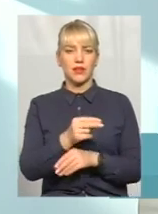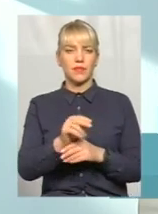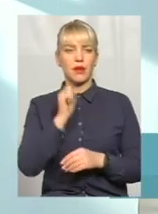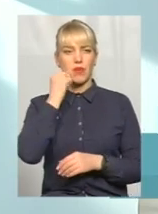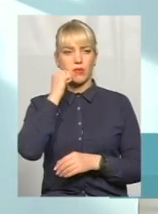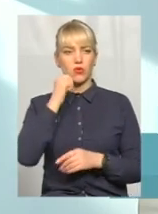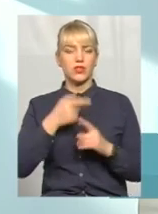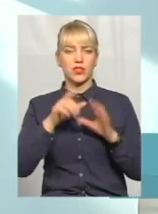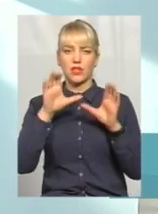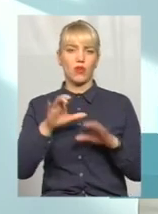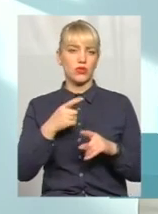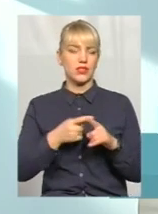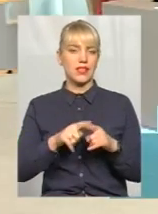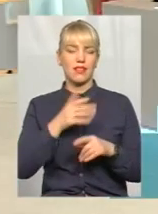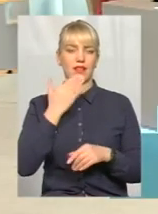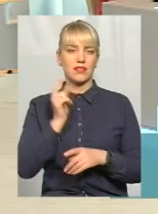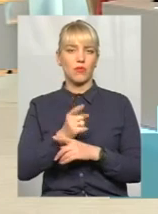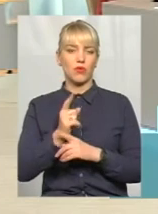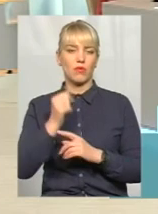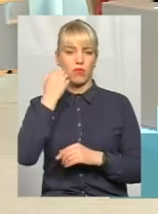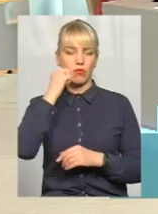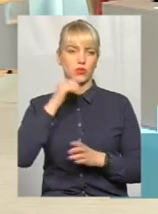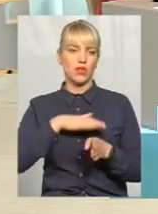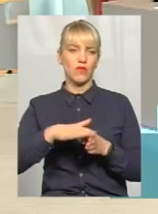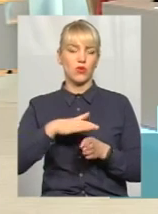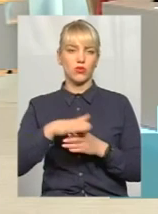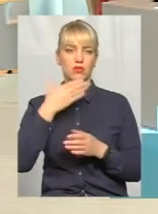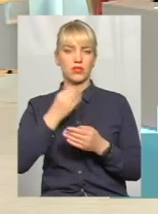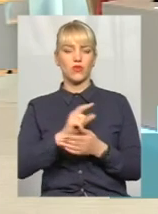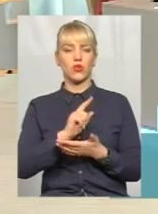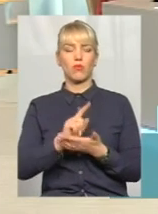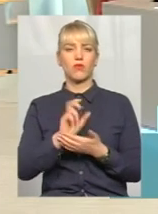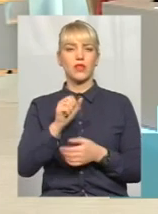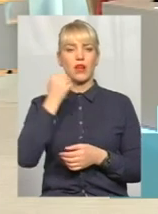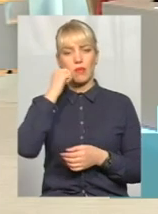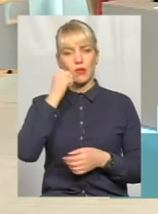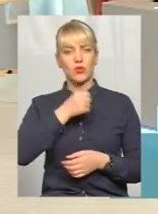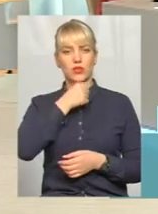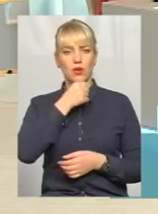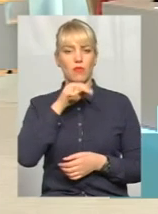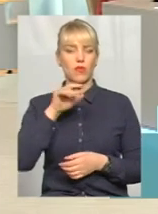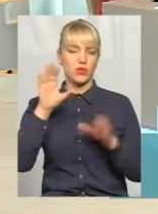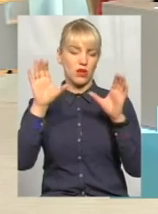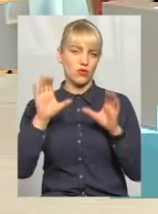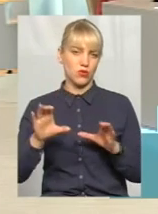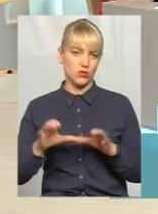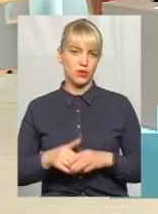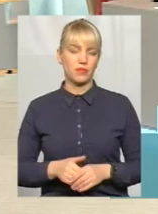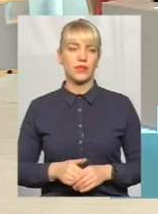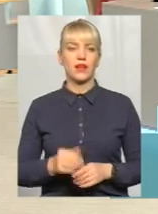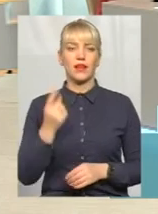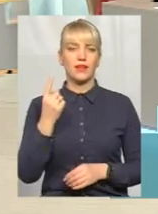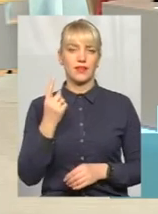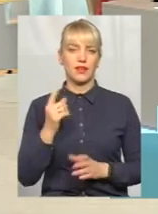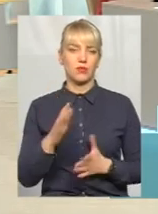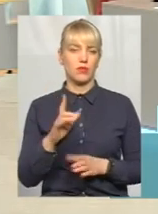не заборонено. Бабуся виконувала свої, будемо так говорити, обов'язки бабусі і дідуся по сімейному кодексу. Єдиний